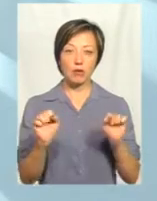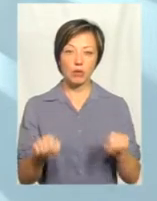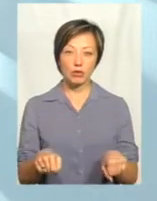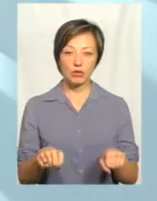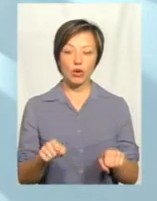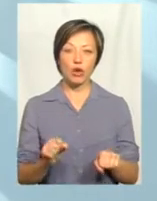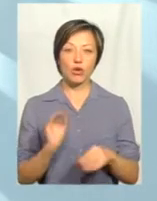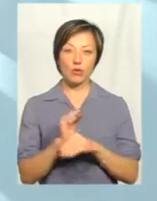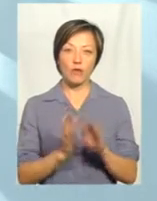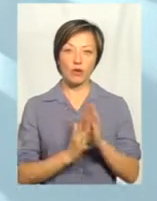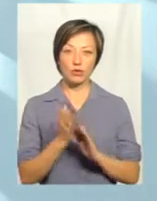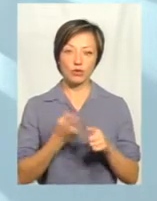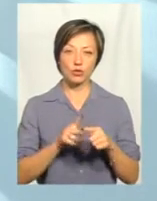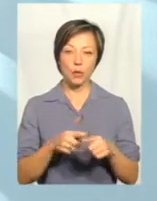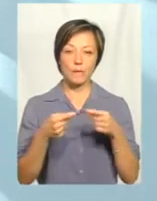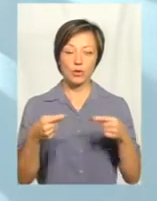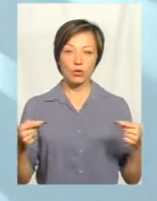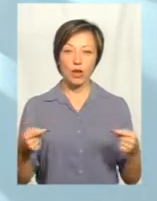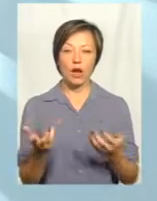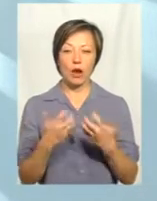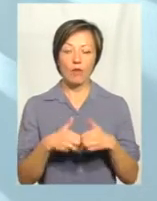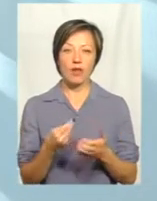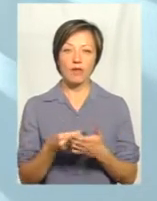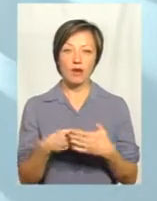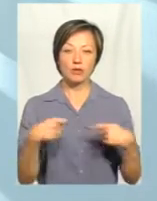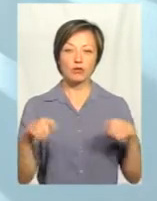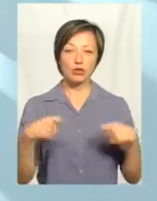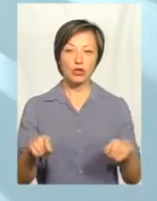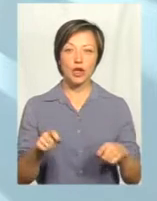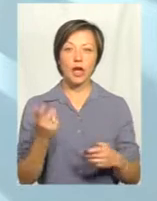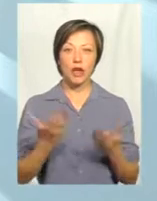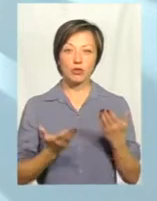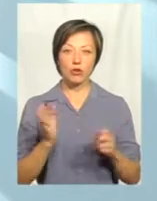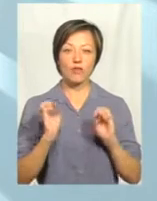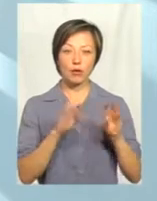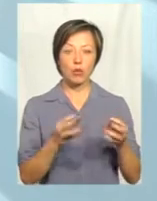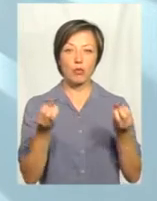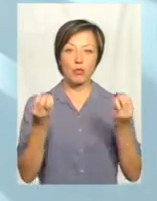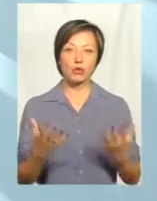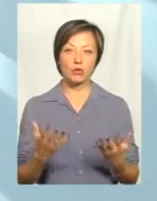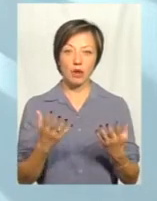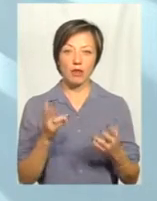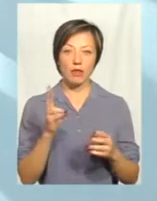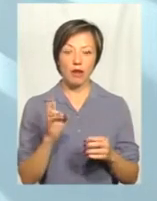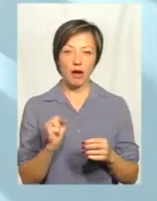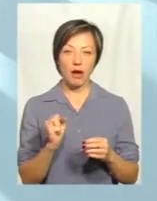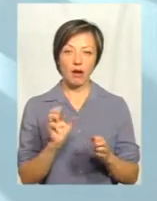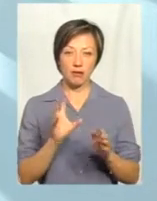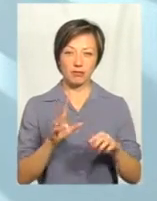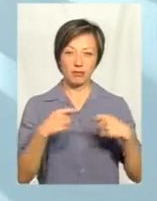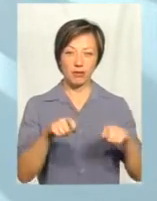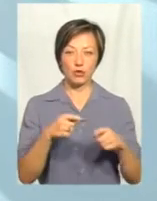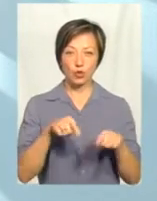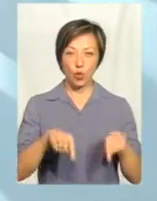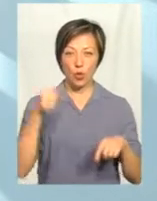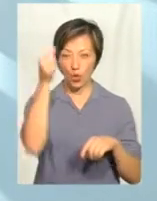довирощувати цю продукцію, і ми рахували вартість збуту цієї продукції, що ми її віддамо просто на концентрат. Тобто цьогорічна ціна